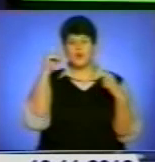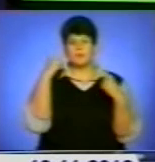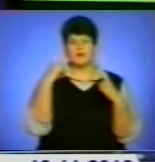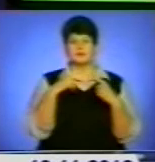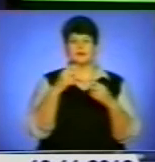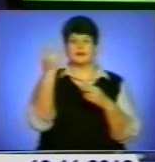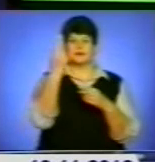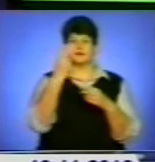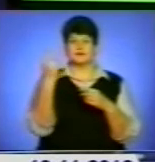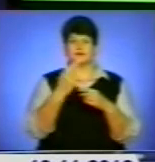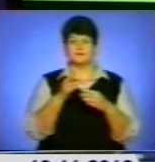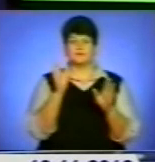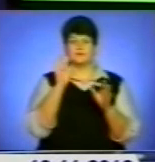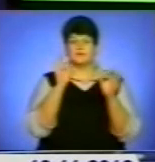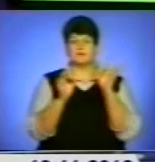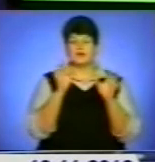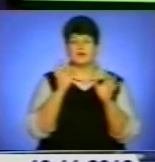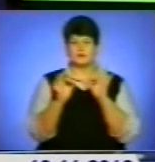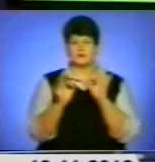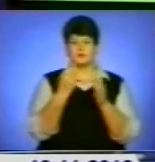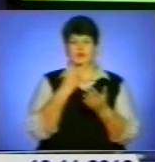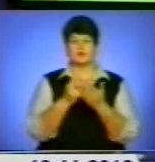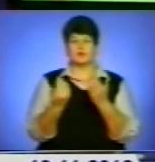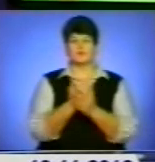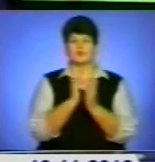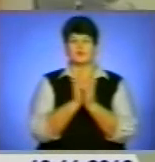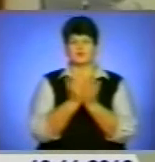репрезентував свою нову книжку. Подробиці у сюжеті.